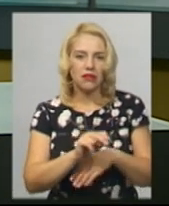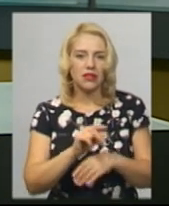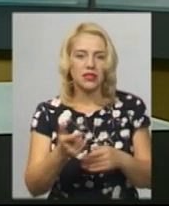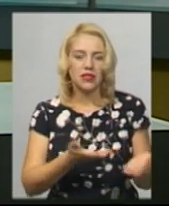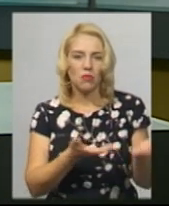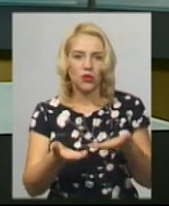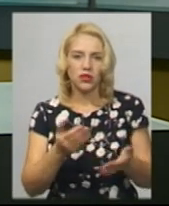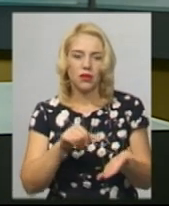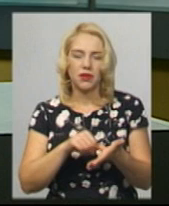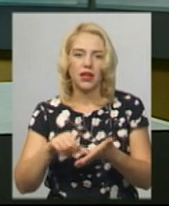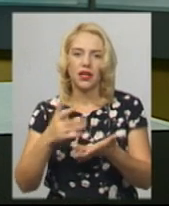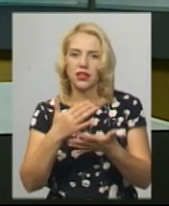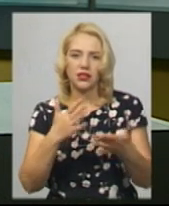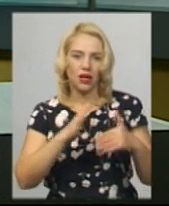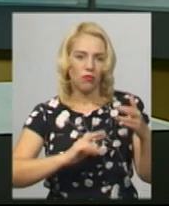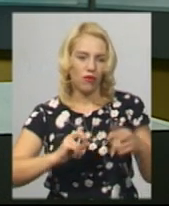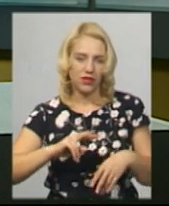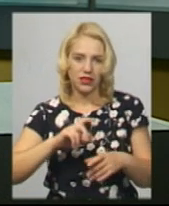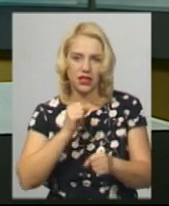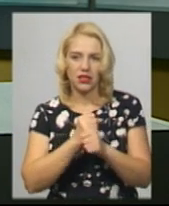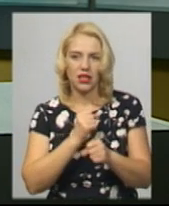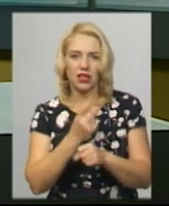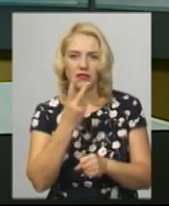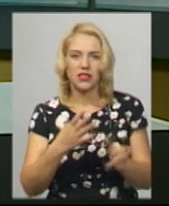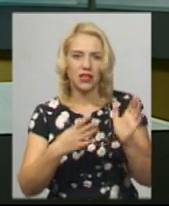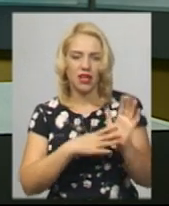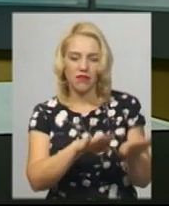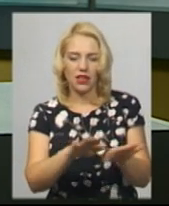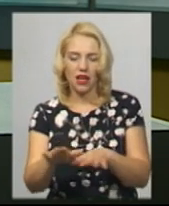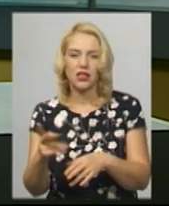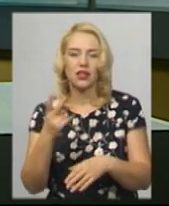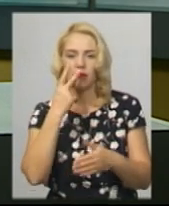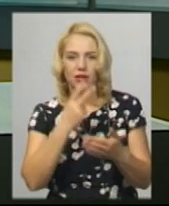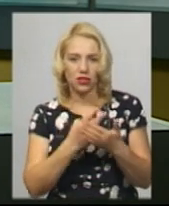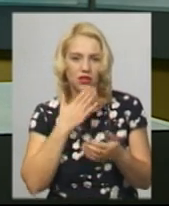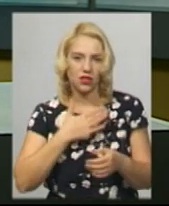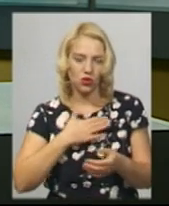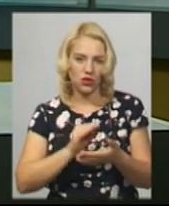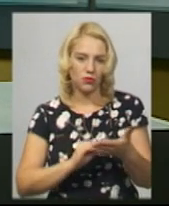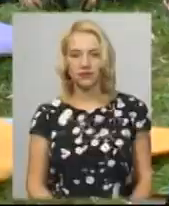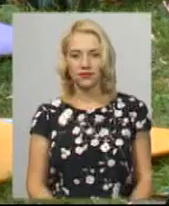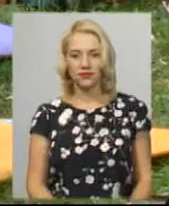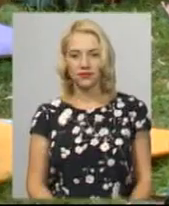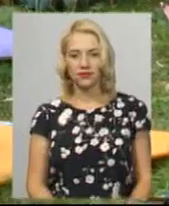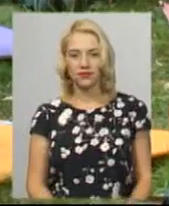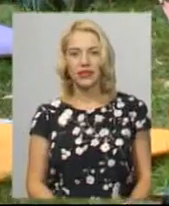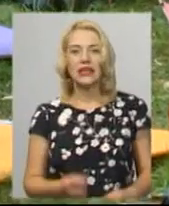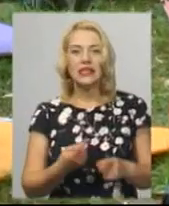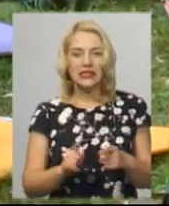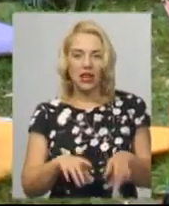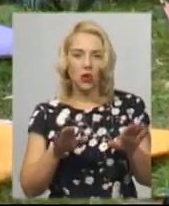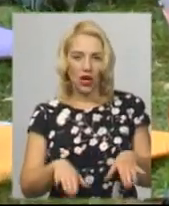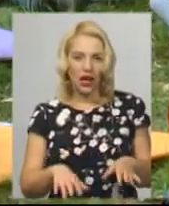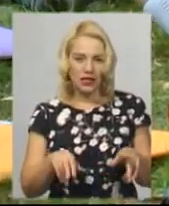представників різних професій. Загалом діяли 29 локацій, які бачила Тетяна Ворожцова. Локація танці.